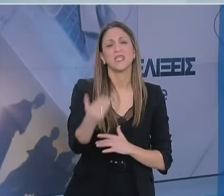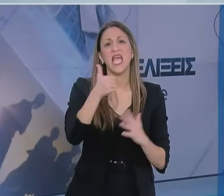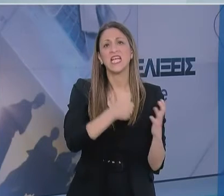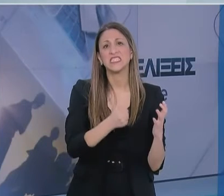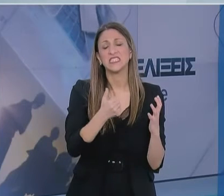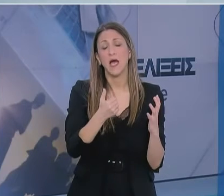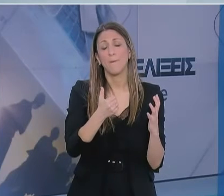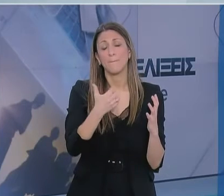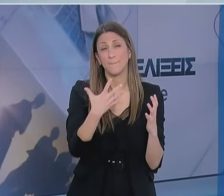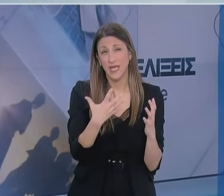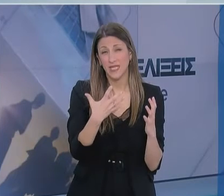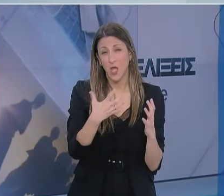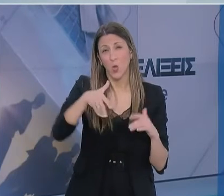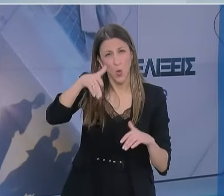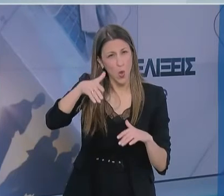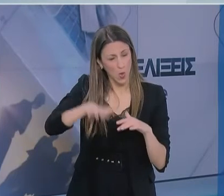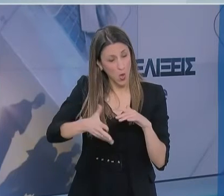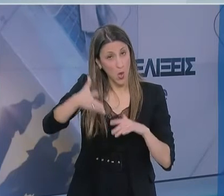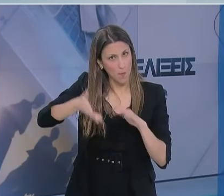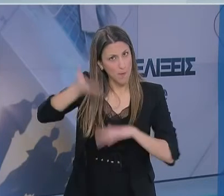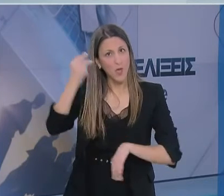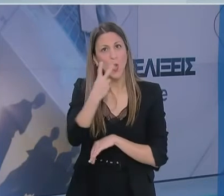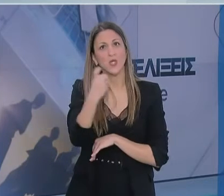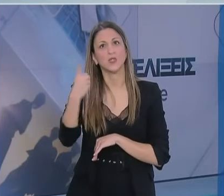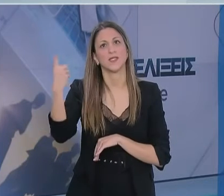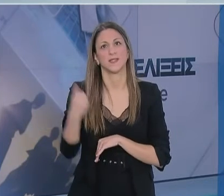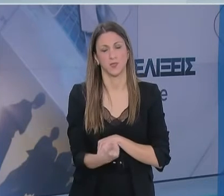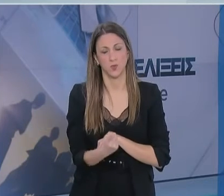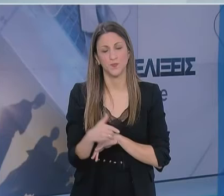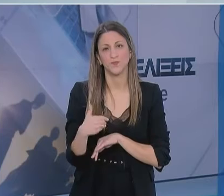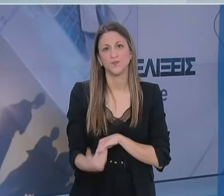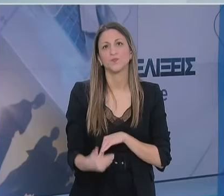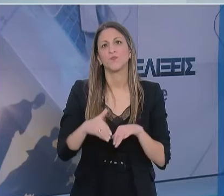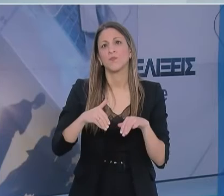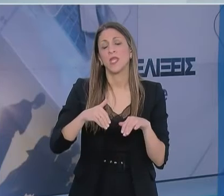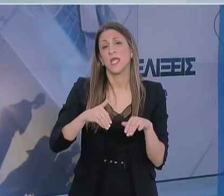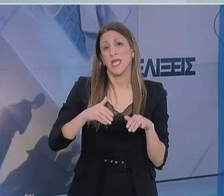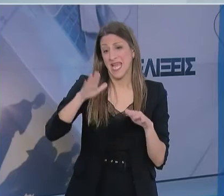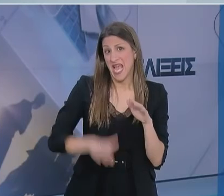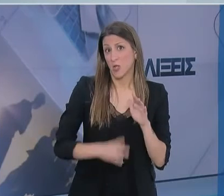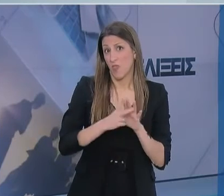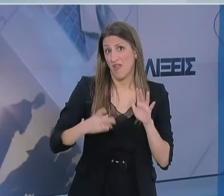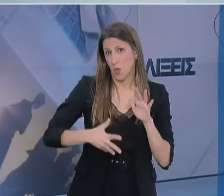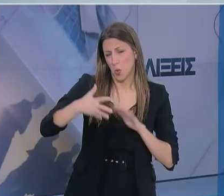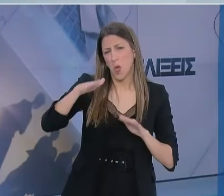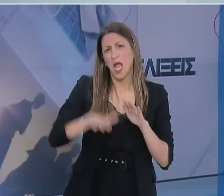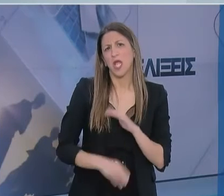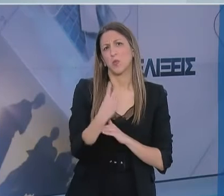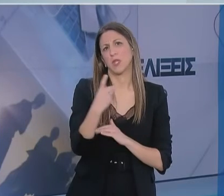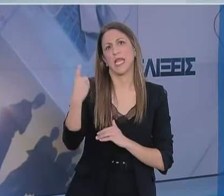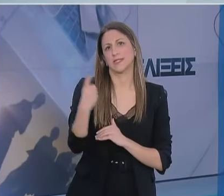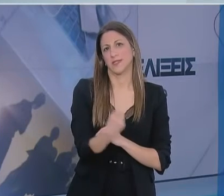65 ετών και άνω, συγγνώμη, 21% των κρούσματων και η ηλικία κάτω των 17 ετών, λιγότερο από